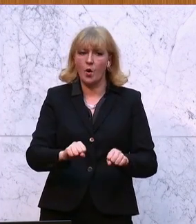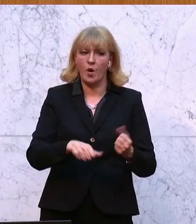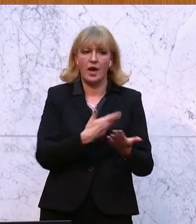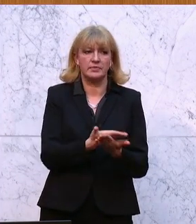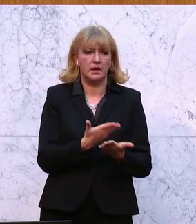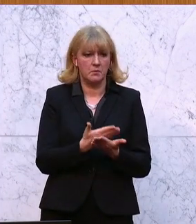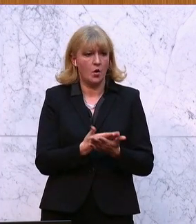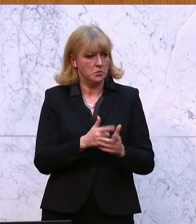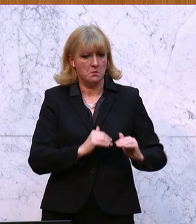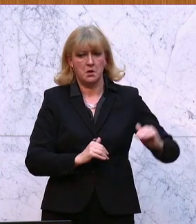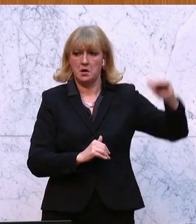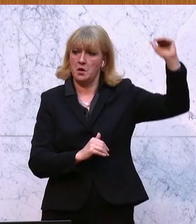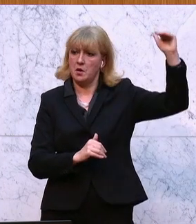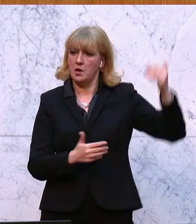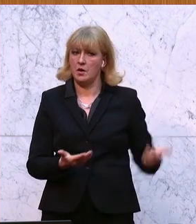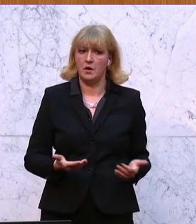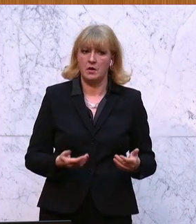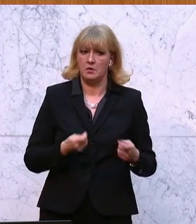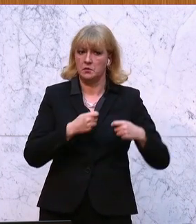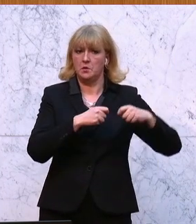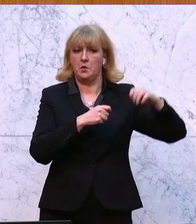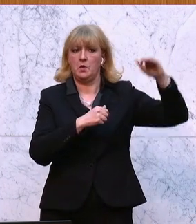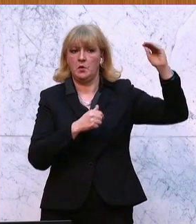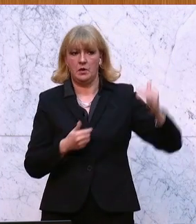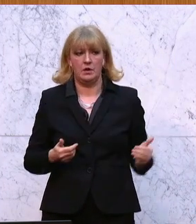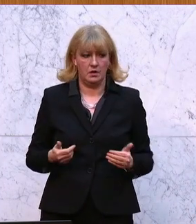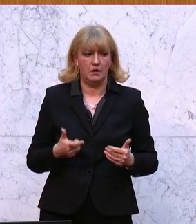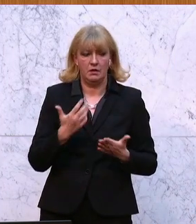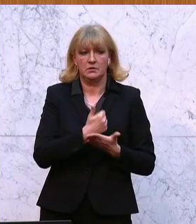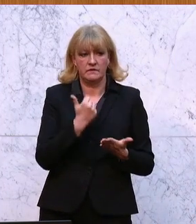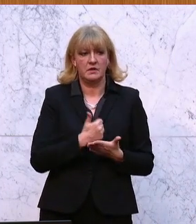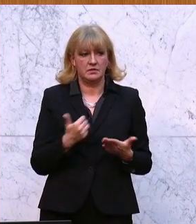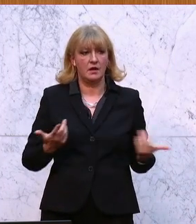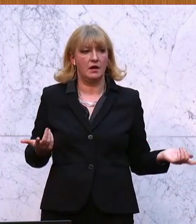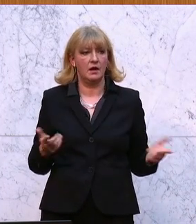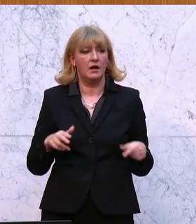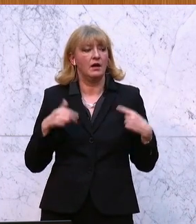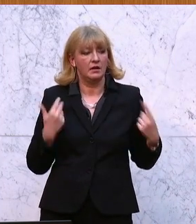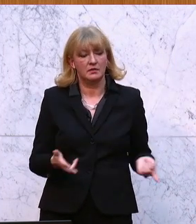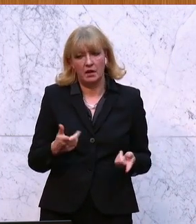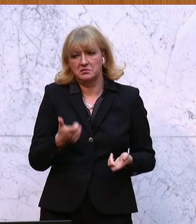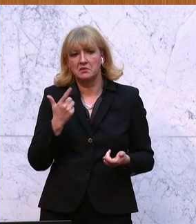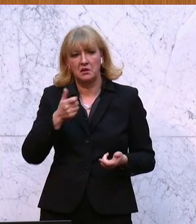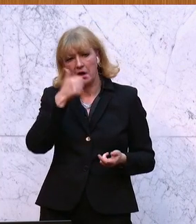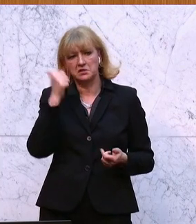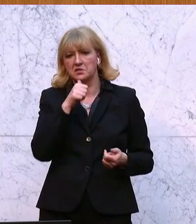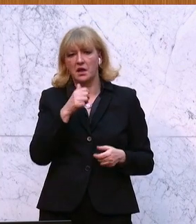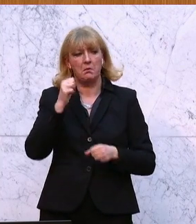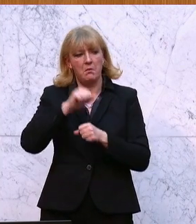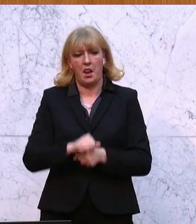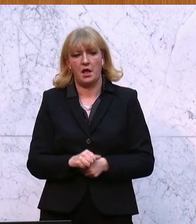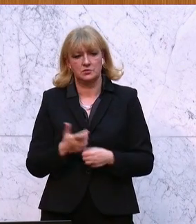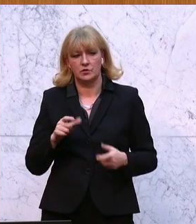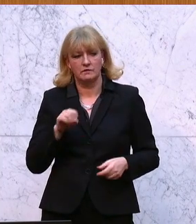massiv zu steigern, ihre Gewinne, dann ist es offensichtlich keine besondere Belastung,